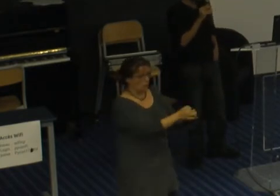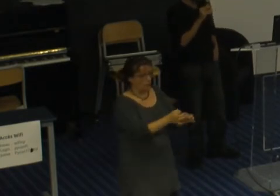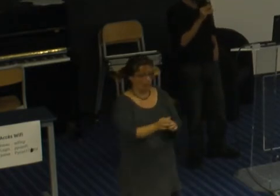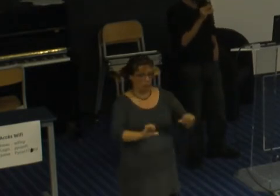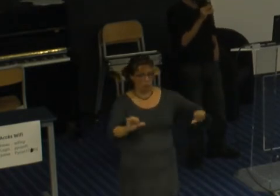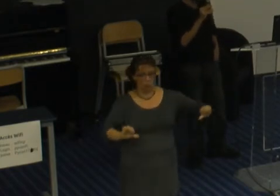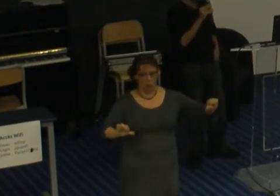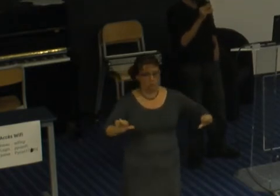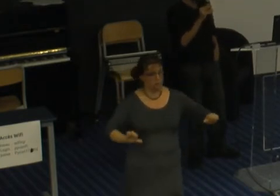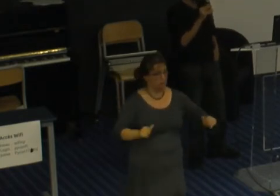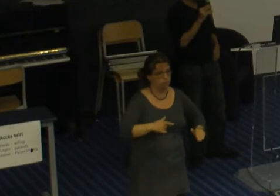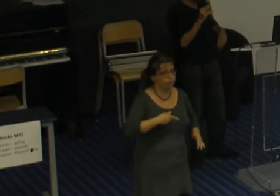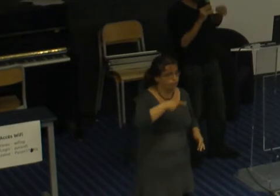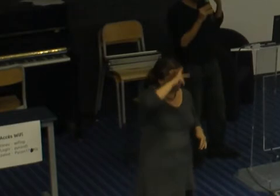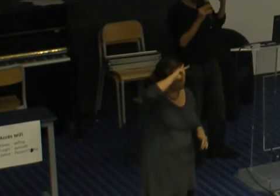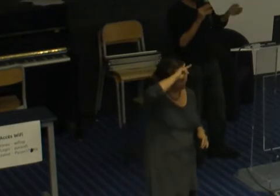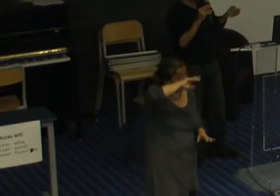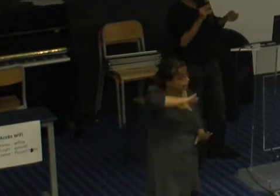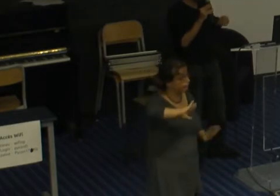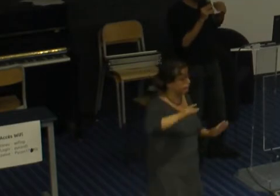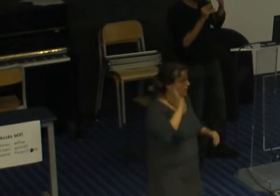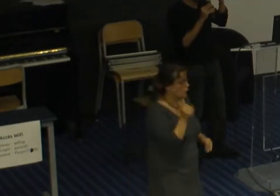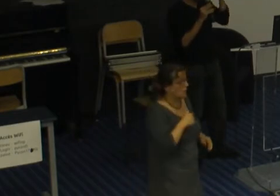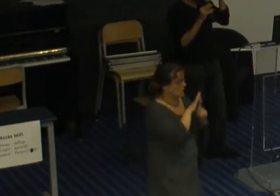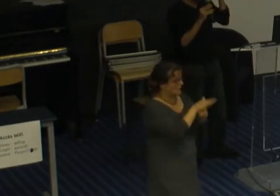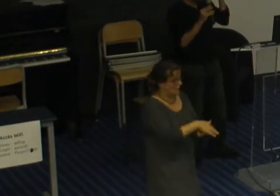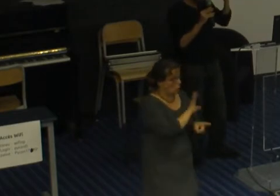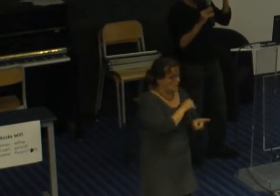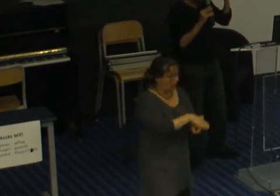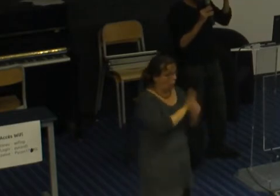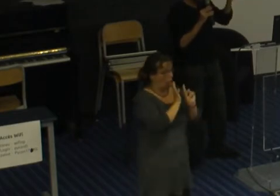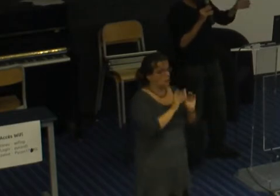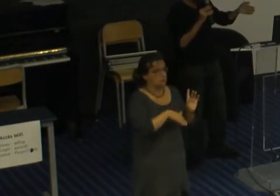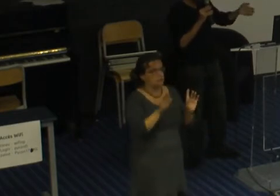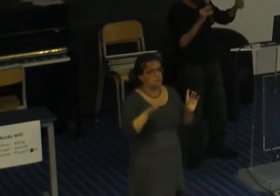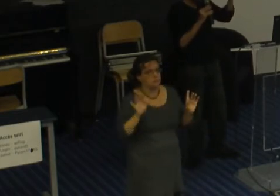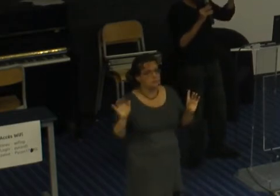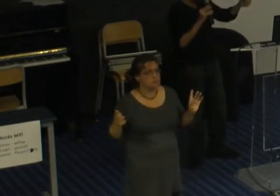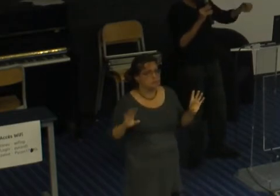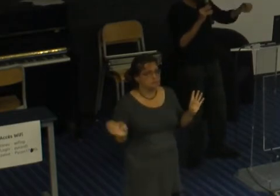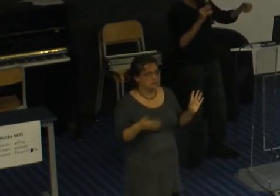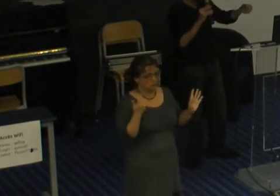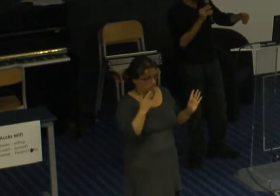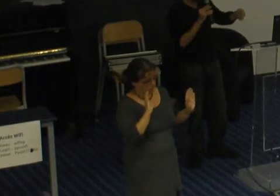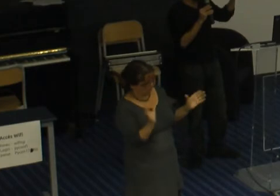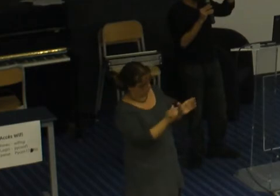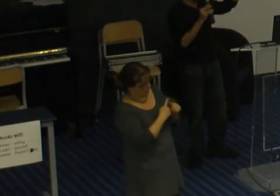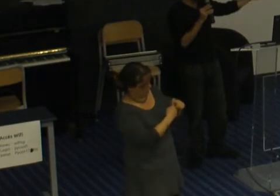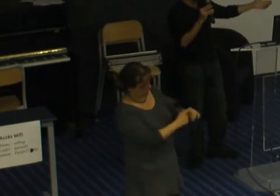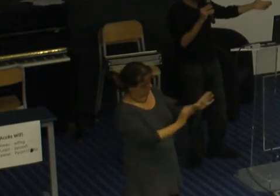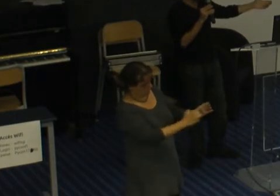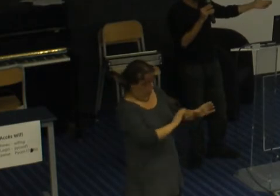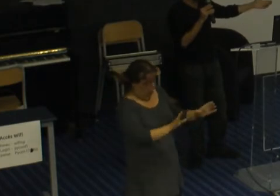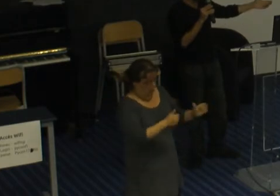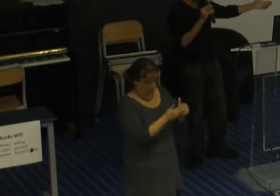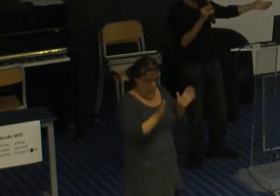que quand on lutte contre la discrimination contre un groupe de personnes ça veut pas dire qu'on